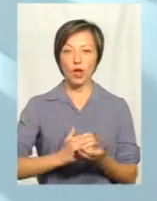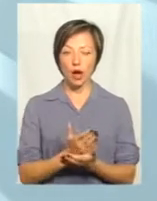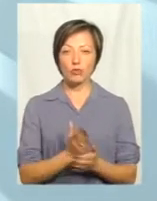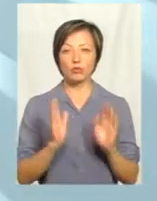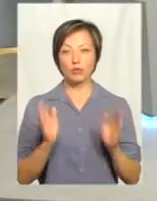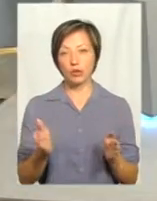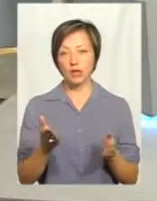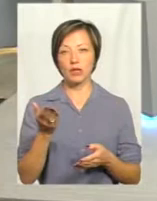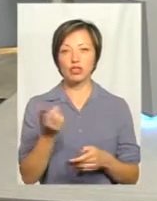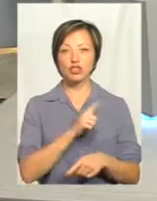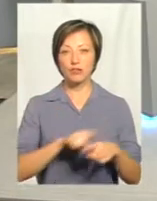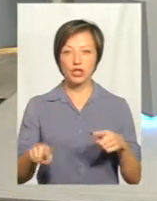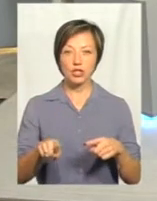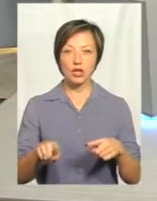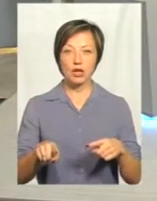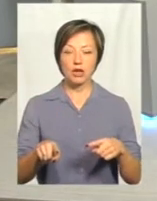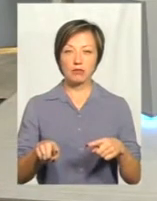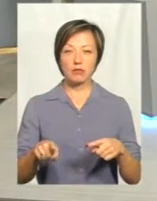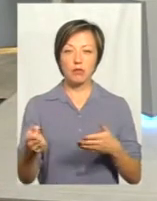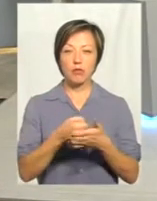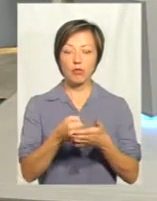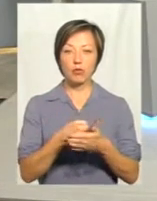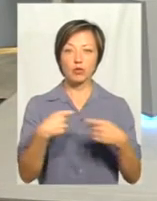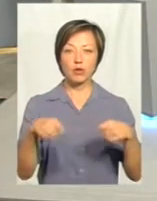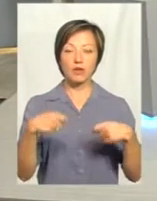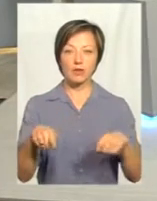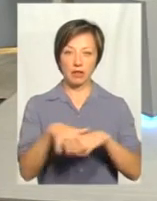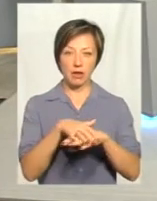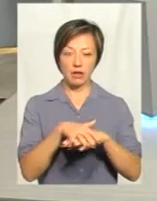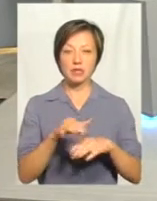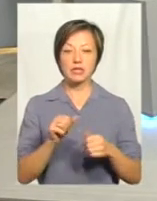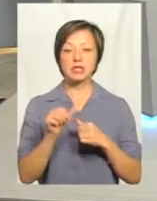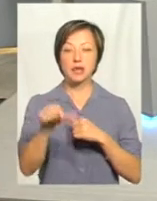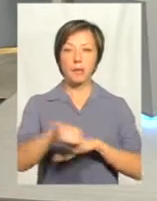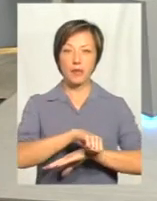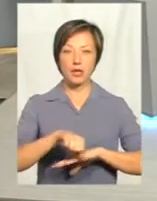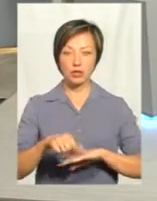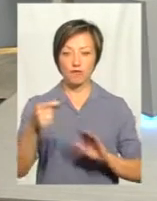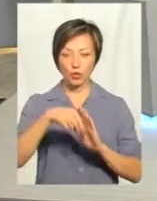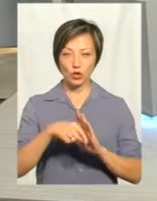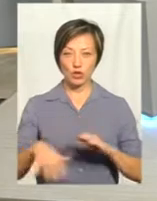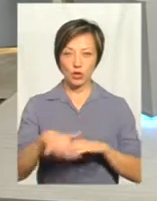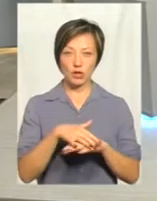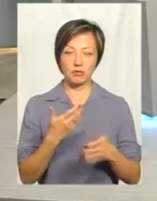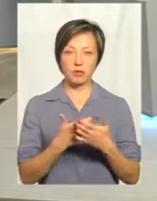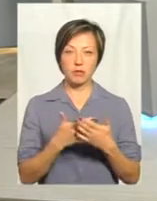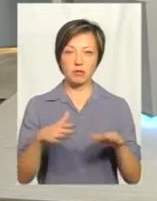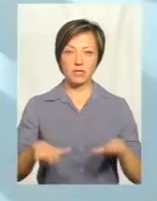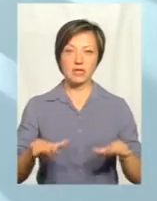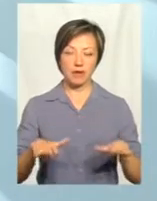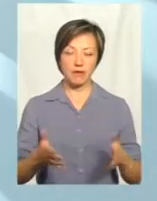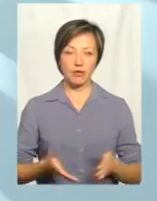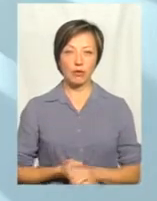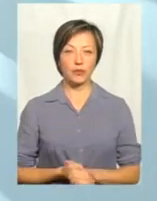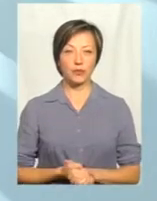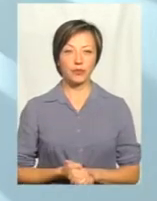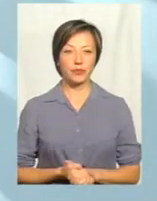буде набагато швидше просувати на ринках торгівлі. За межі нашого внутрішнього ринку, нашого місцевого базару.